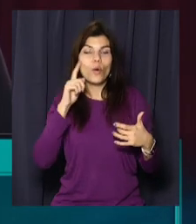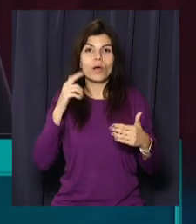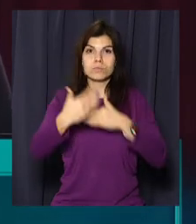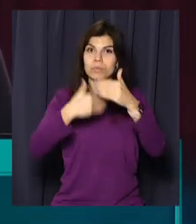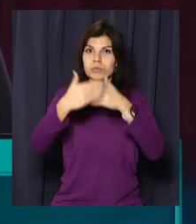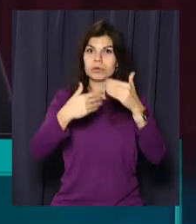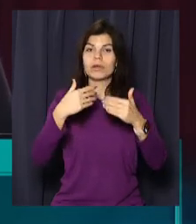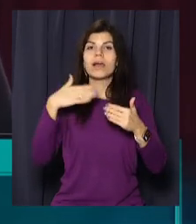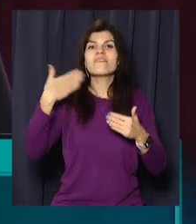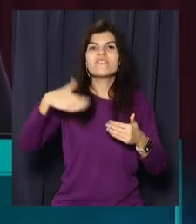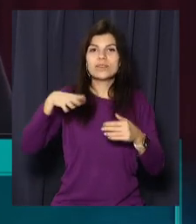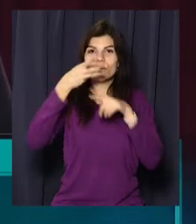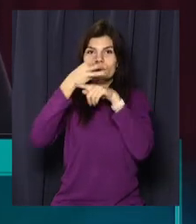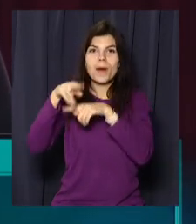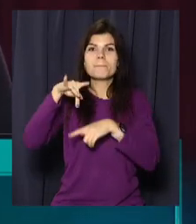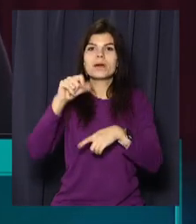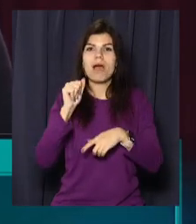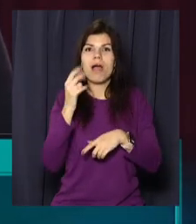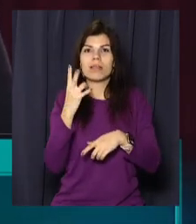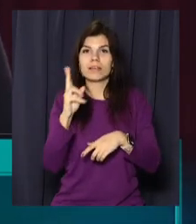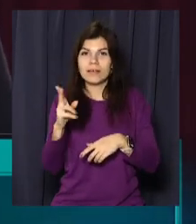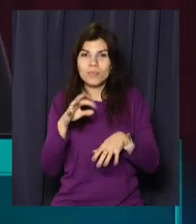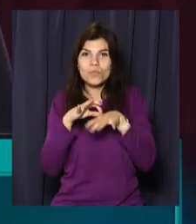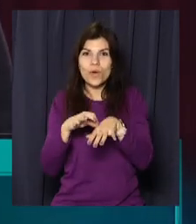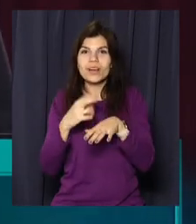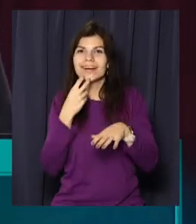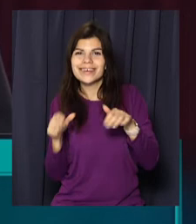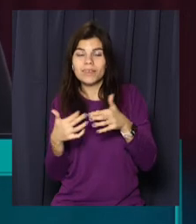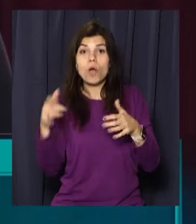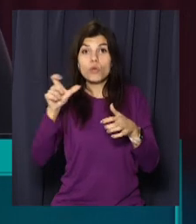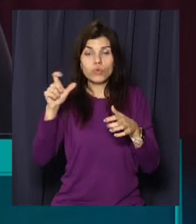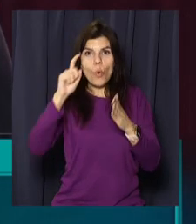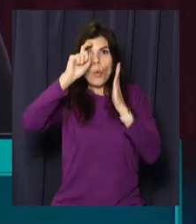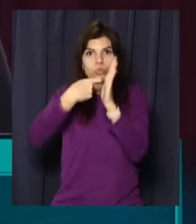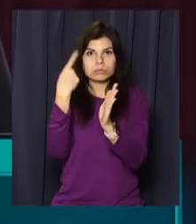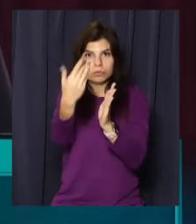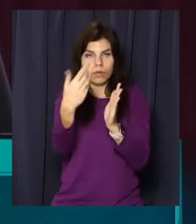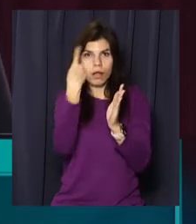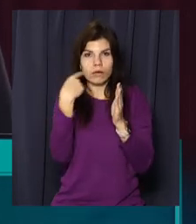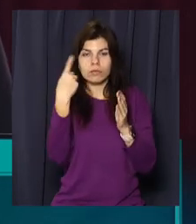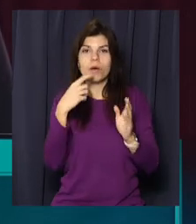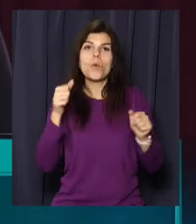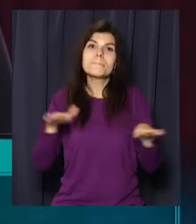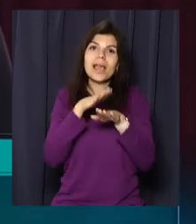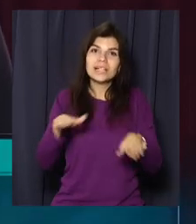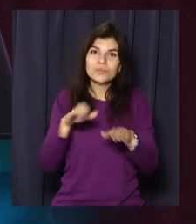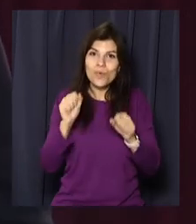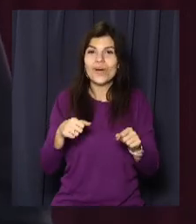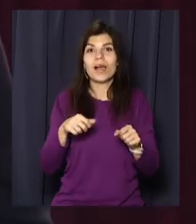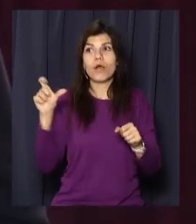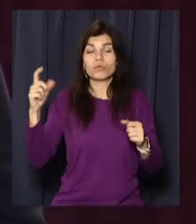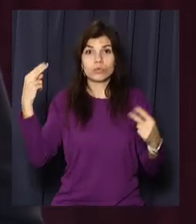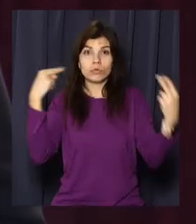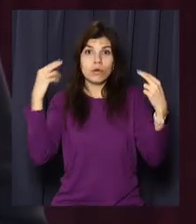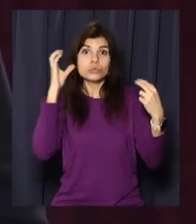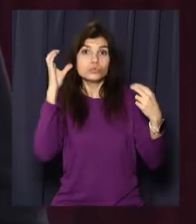починаючих відеоблогерів, пранкерів, тому що з-за Тік-Тока більше візнають тебе людей. Тобто в Тік-Токі можна продвигати свої пісні, їх більше услышати,